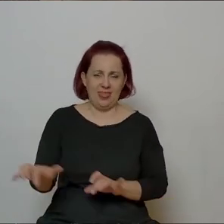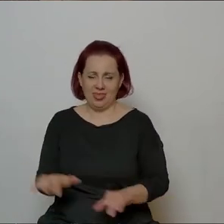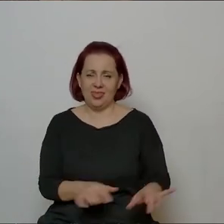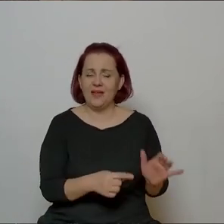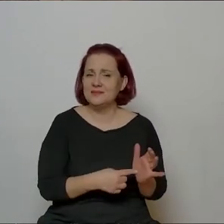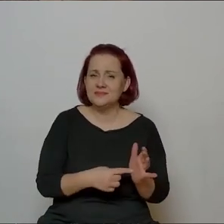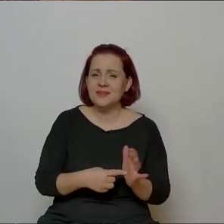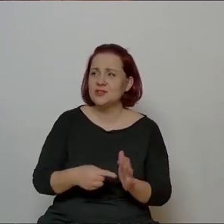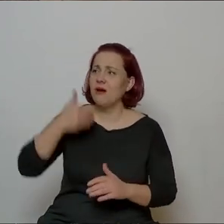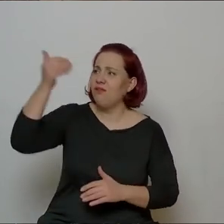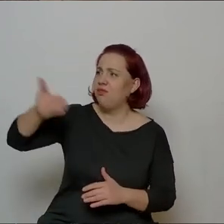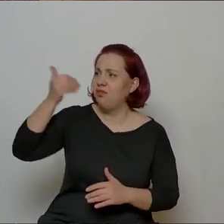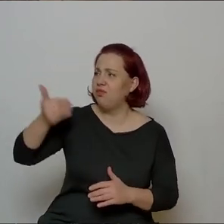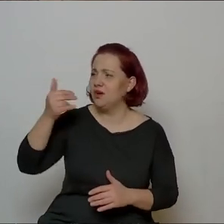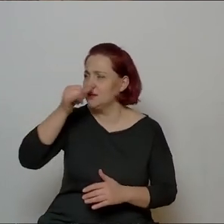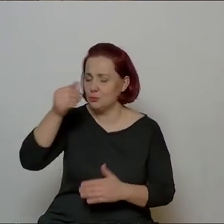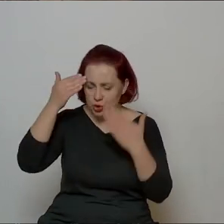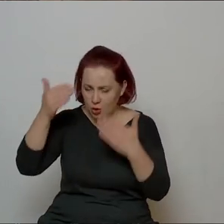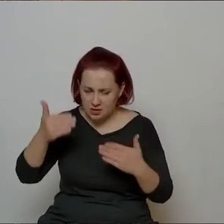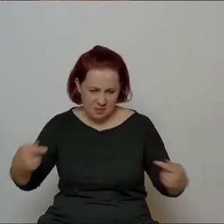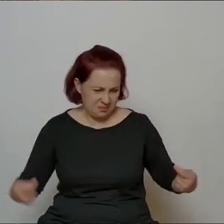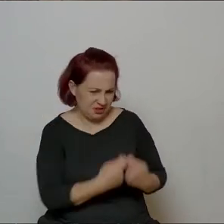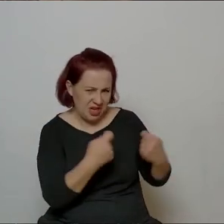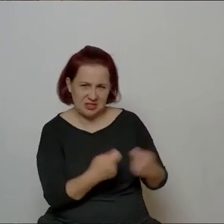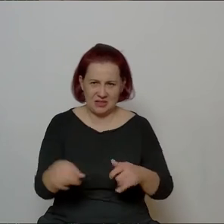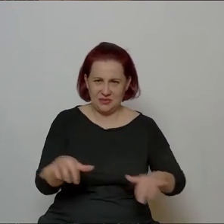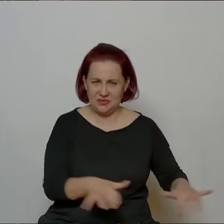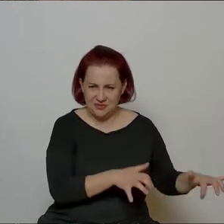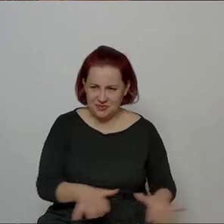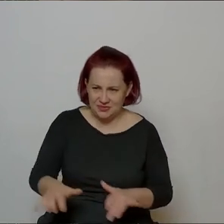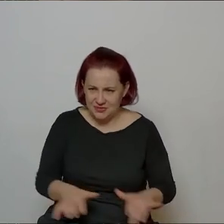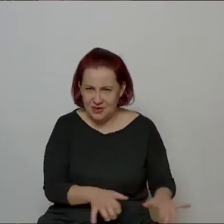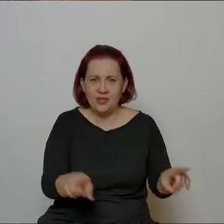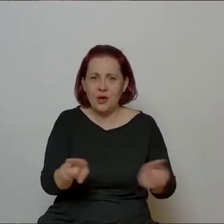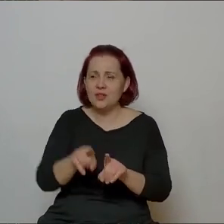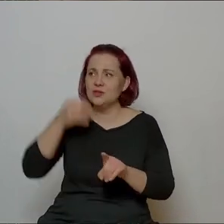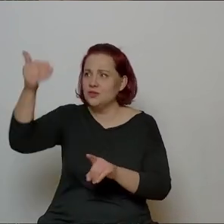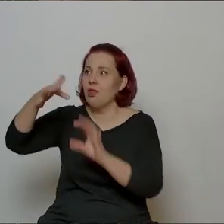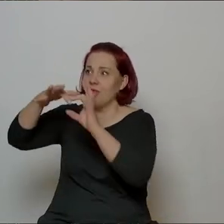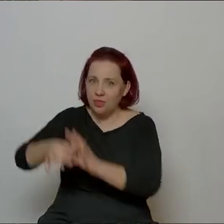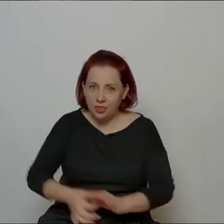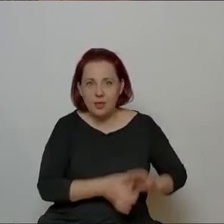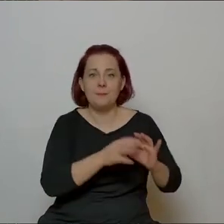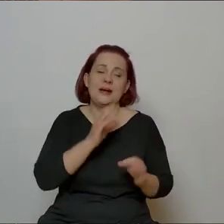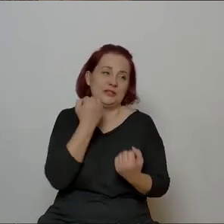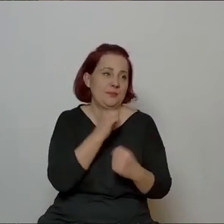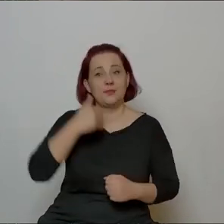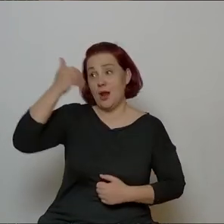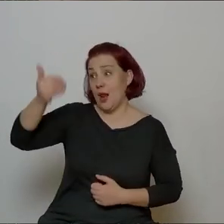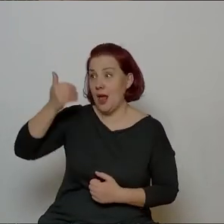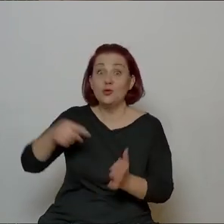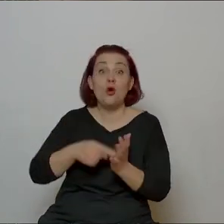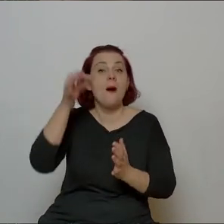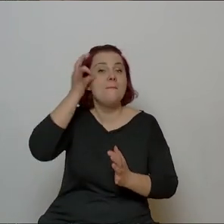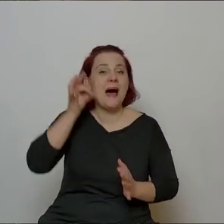rytm mu troszkę przeszkadza, więc od tych recytacji, które się stają melorecytacjami, tych deklamacji pani Galowa nie